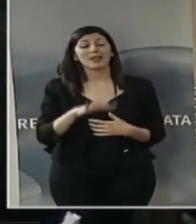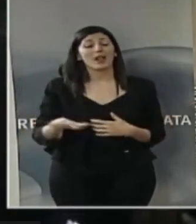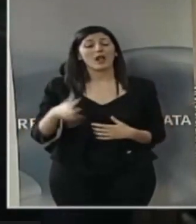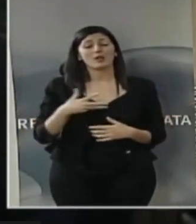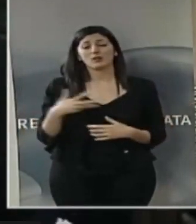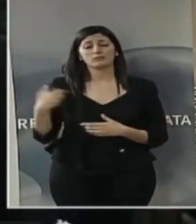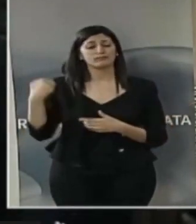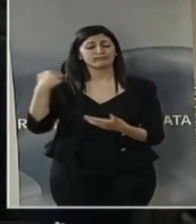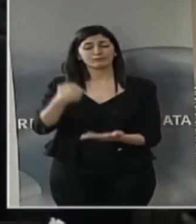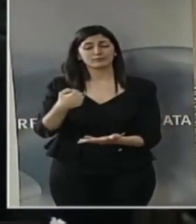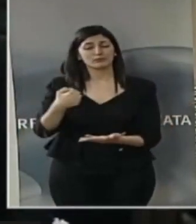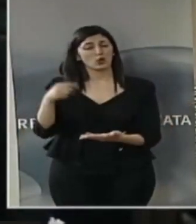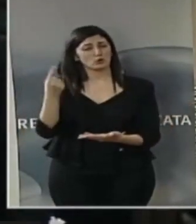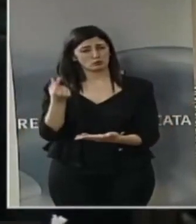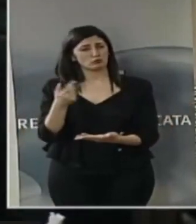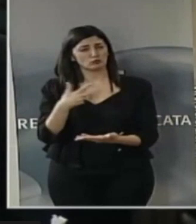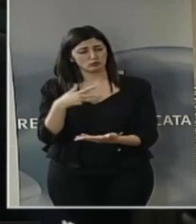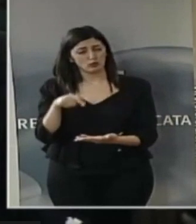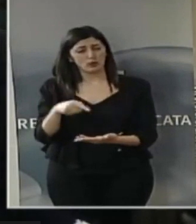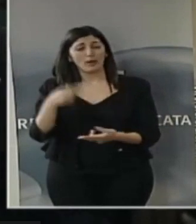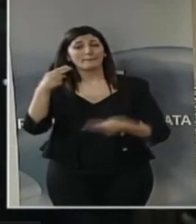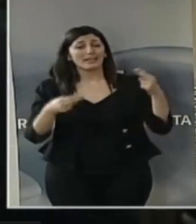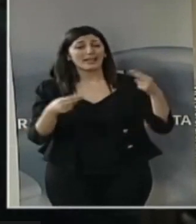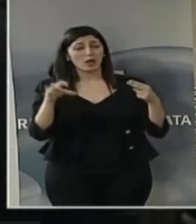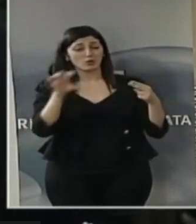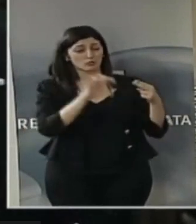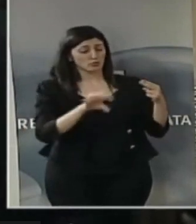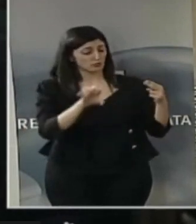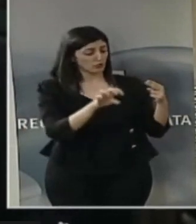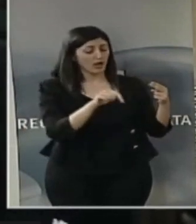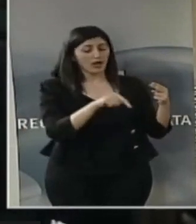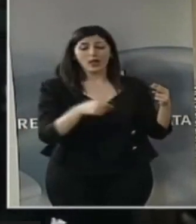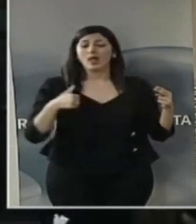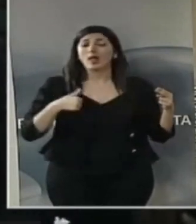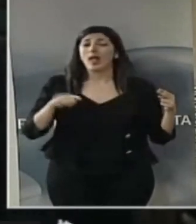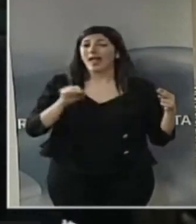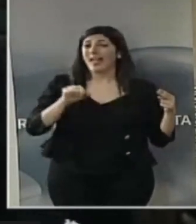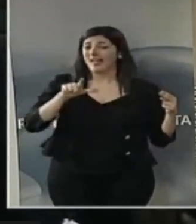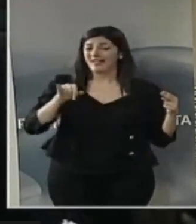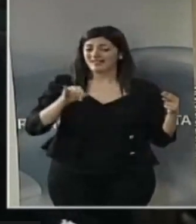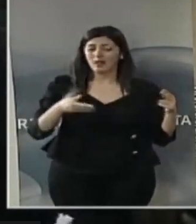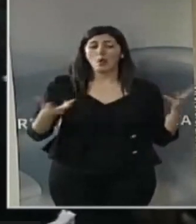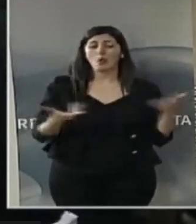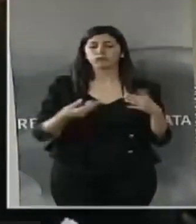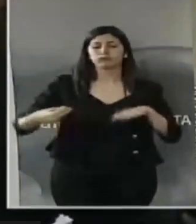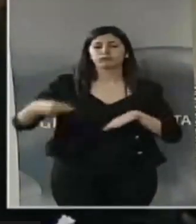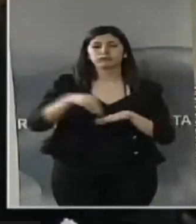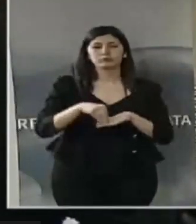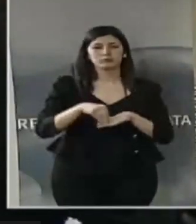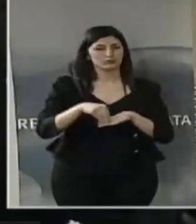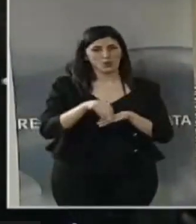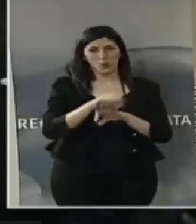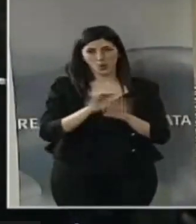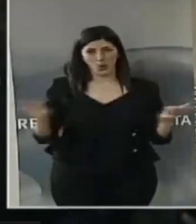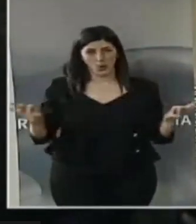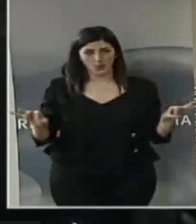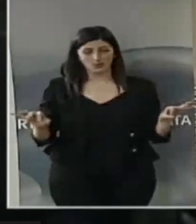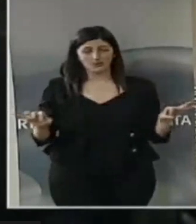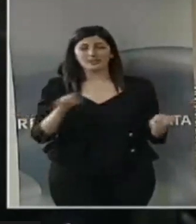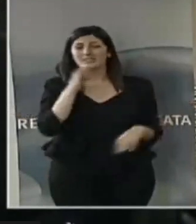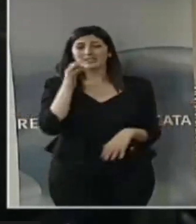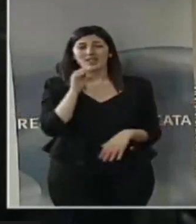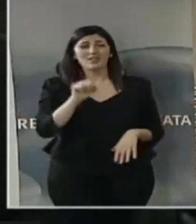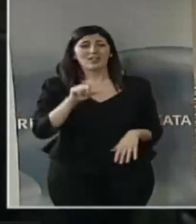questo bilancio regionale non è stato riservato ad Alzia nessuna posta aggiuntiva, quindi all'Alsia non